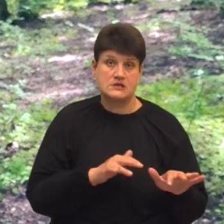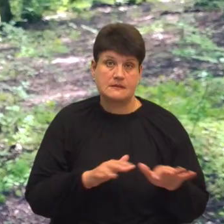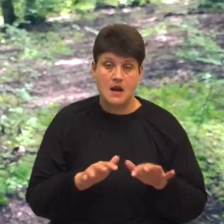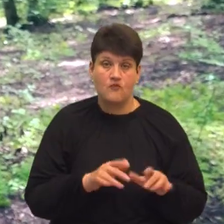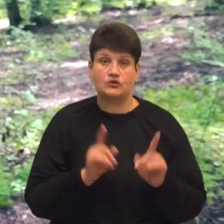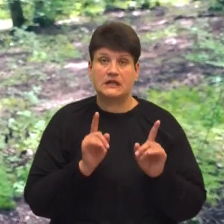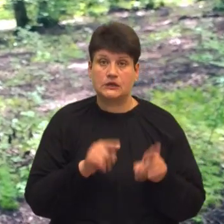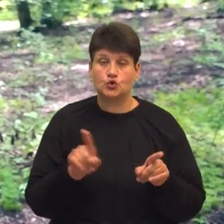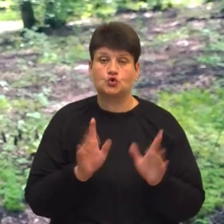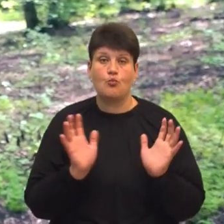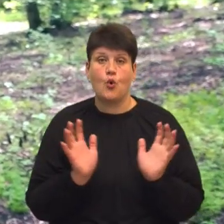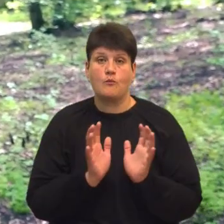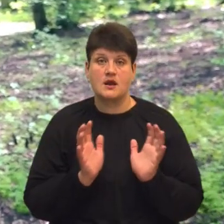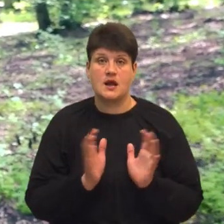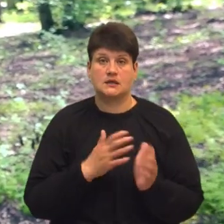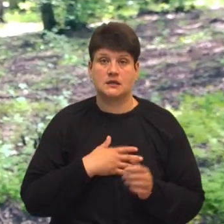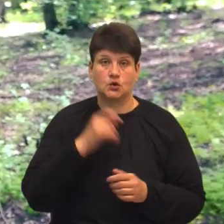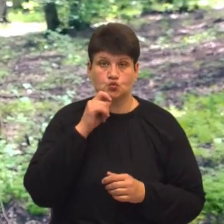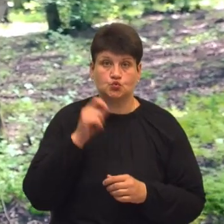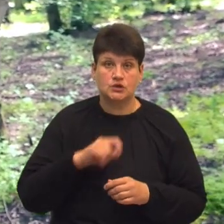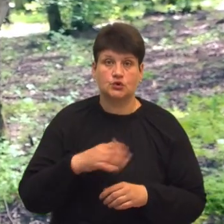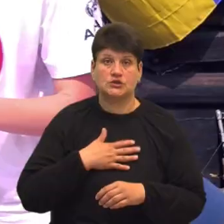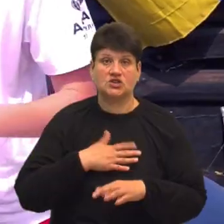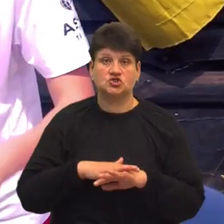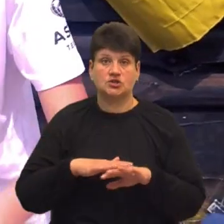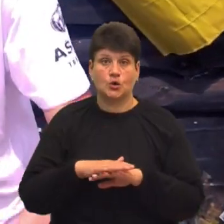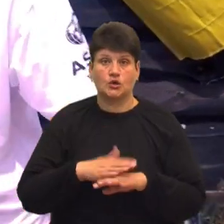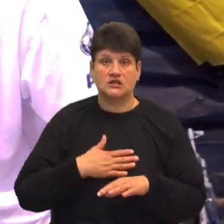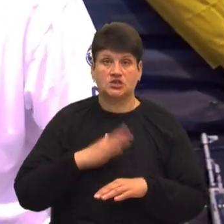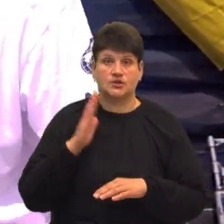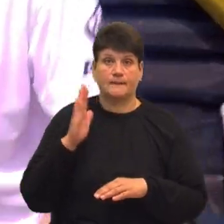оберігати нашу країну, наш народ та наше майбутнє.